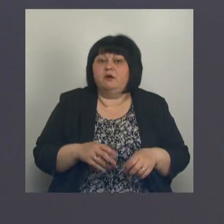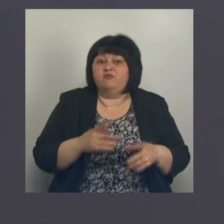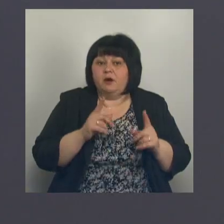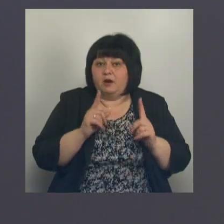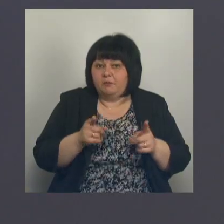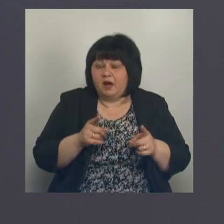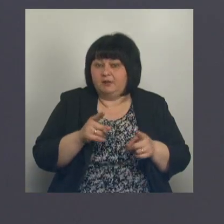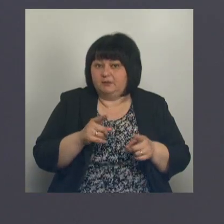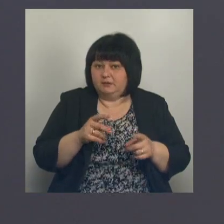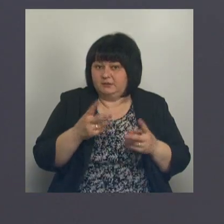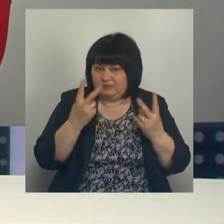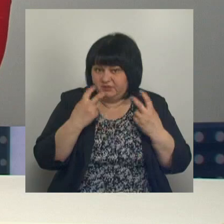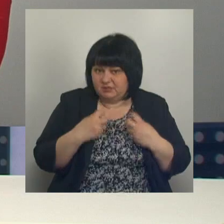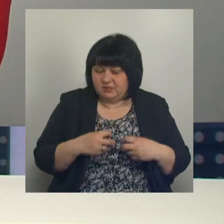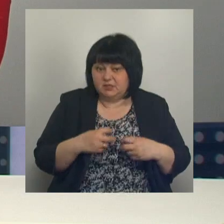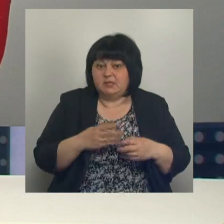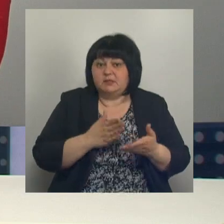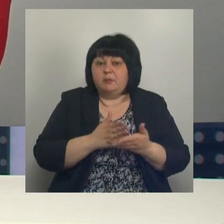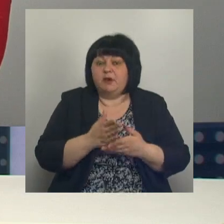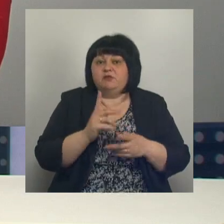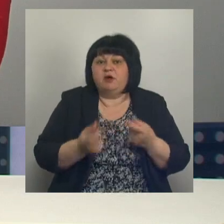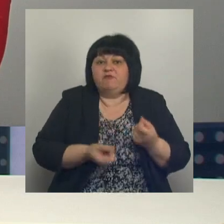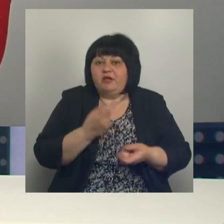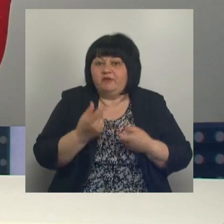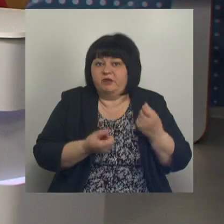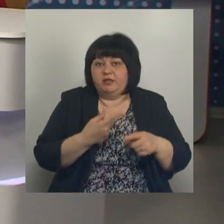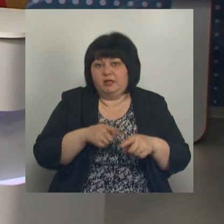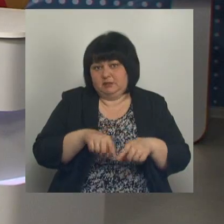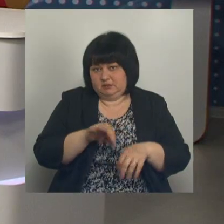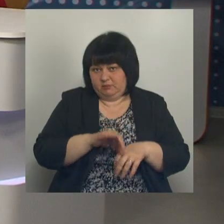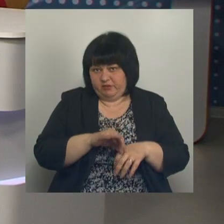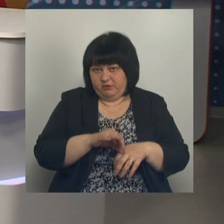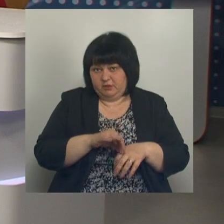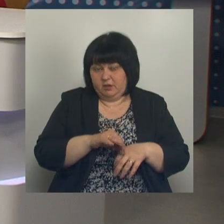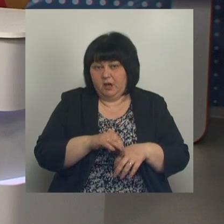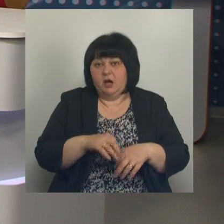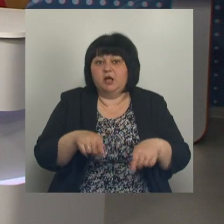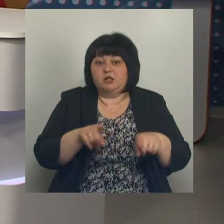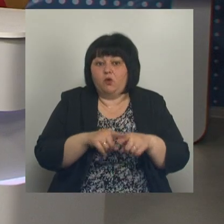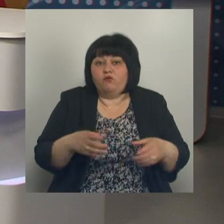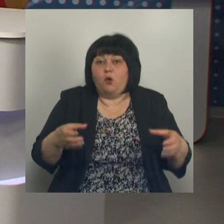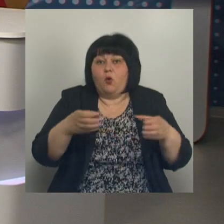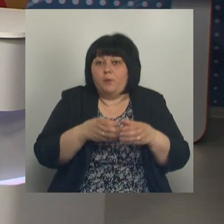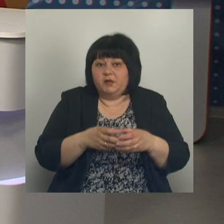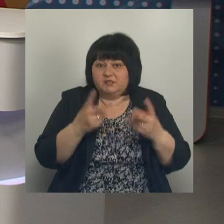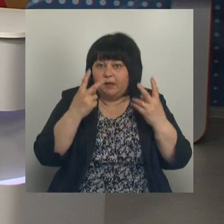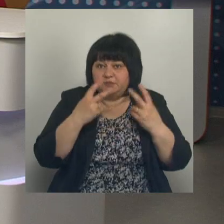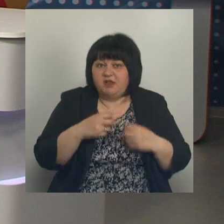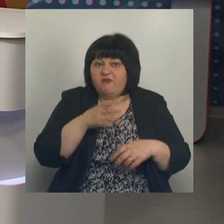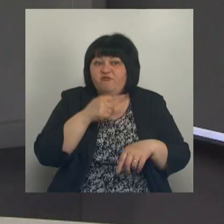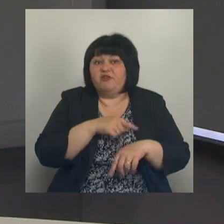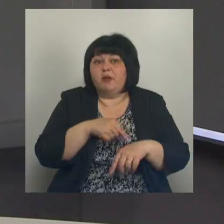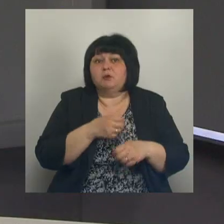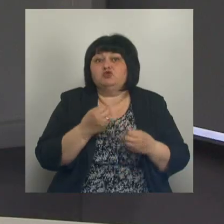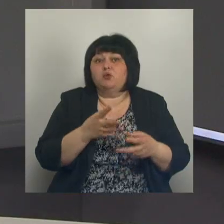рамках диспансеризации направлен на выявление вот именно этих заболеваний. Ну вот такое достаточно комплексное обследование, а по времени сколько